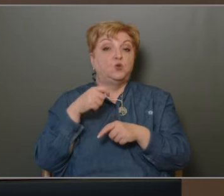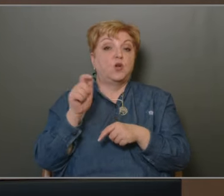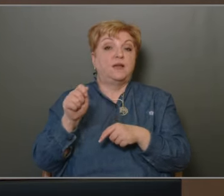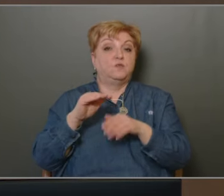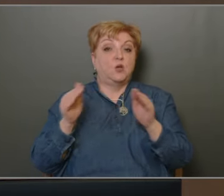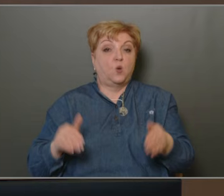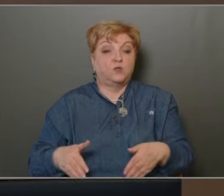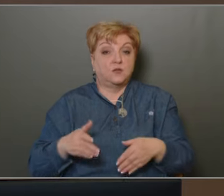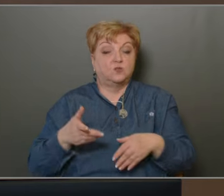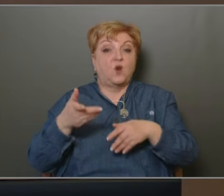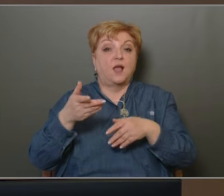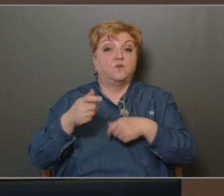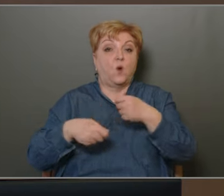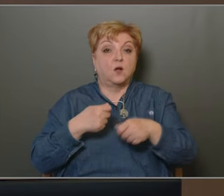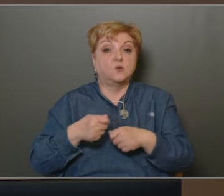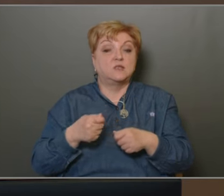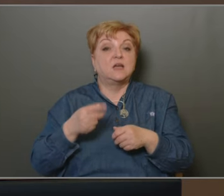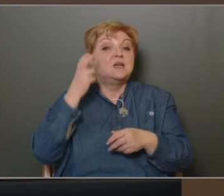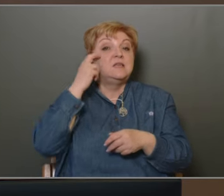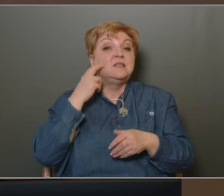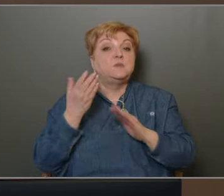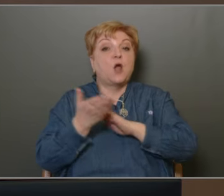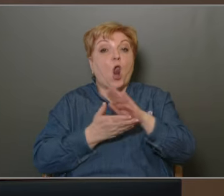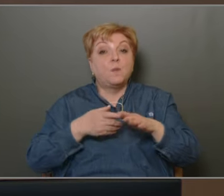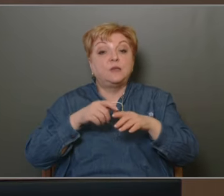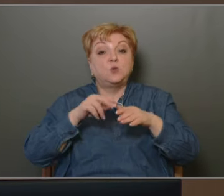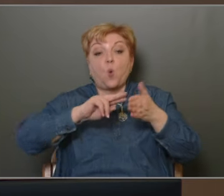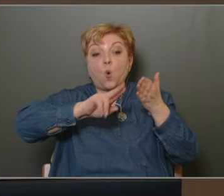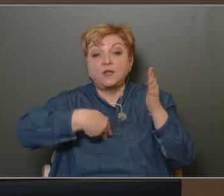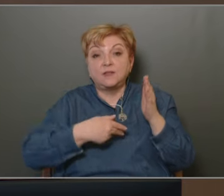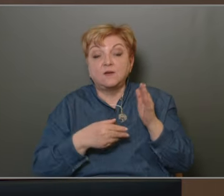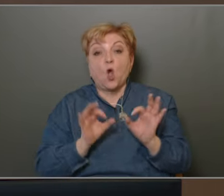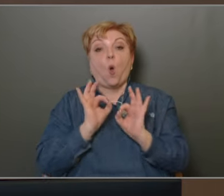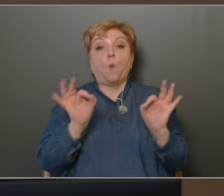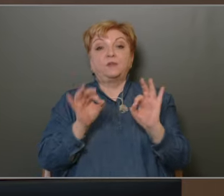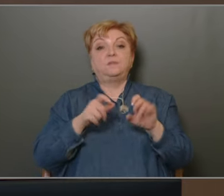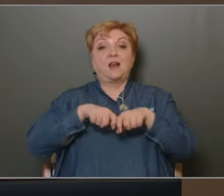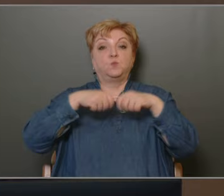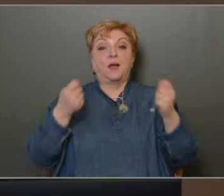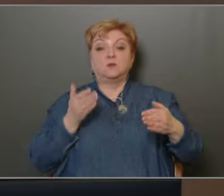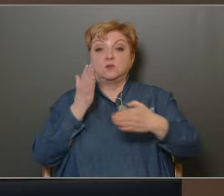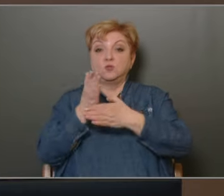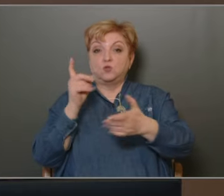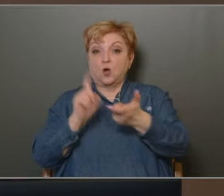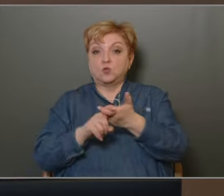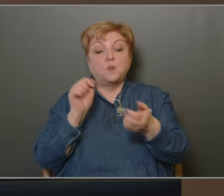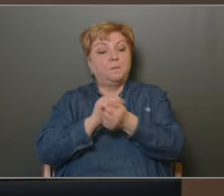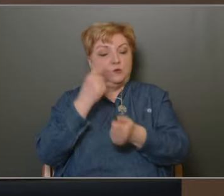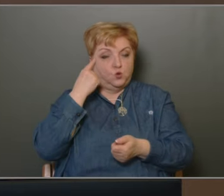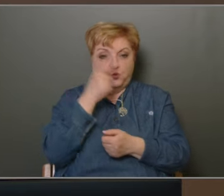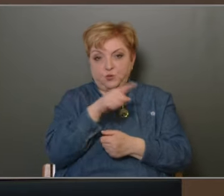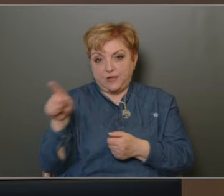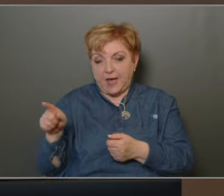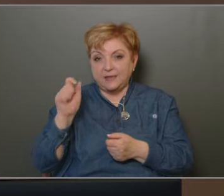az intézmény alapítókiratát, és az optimális megoldáshoz tartozik, mert biztos tudják képviselőtársaim,